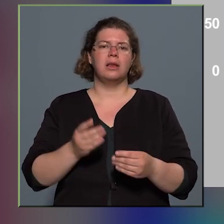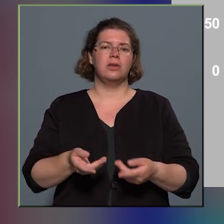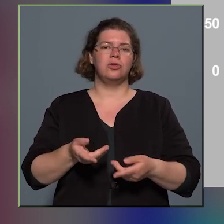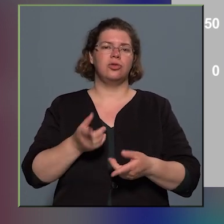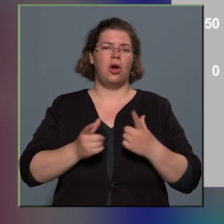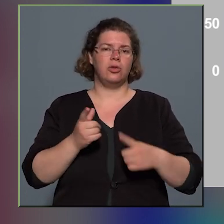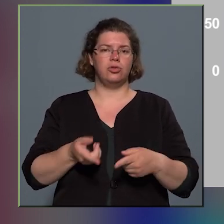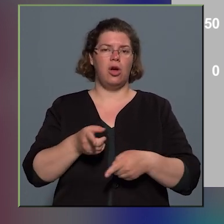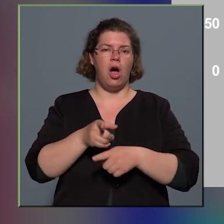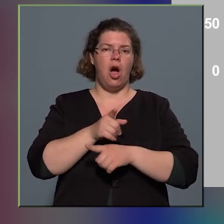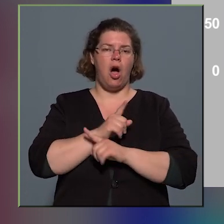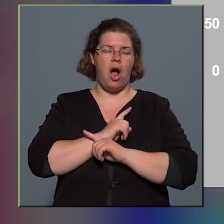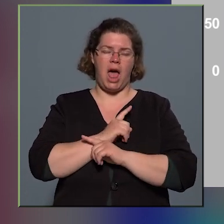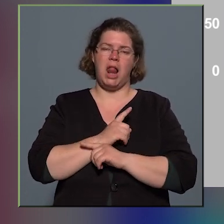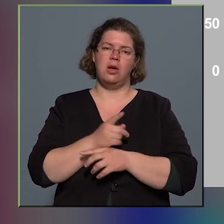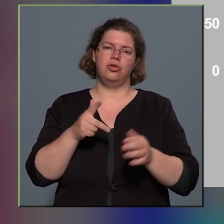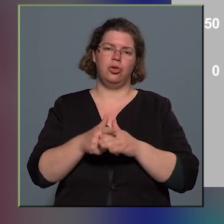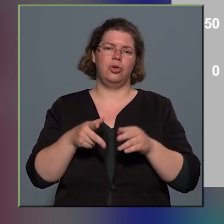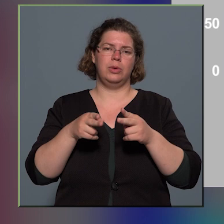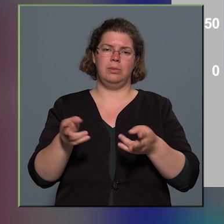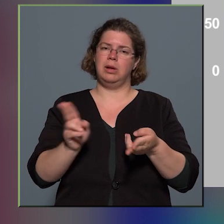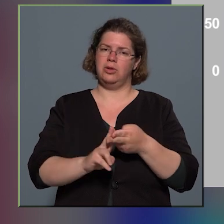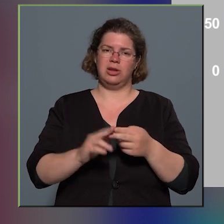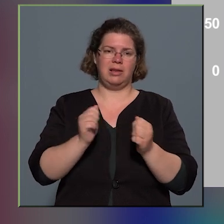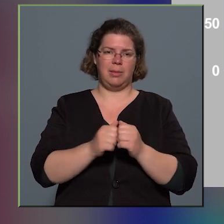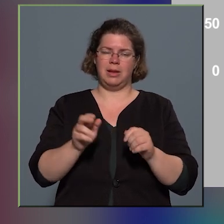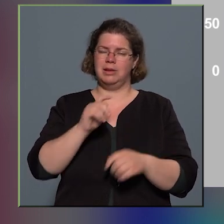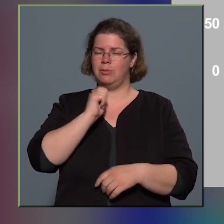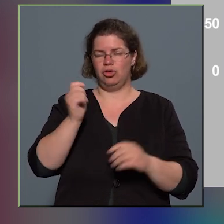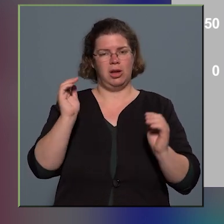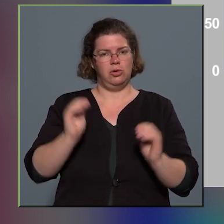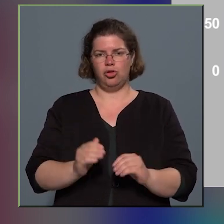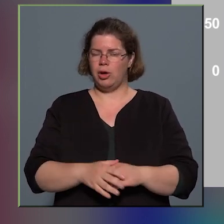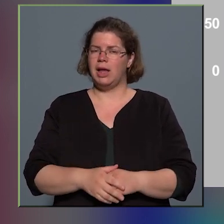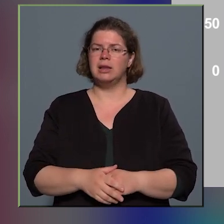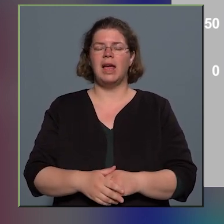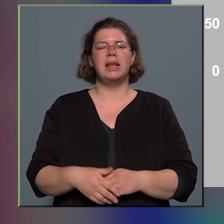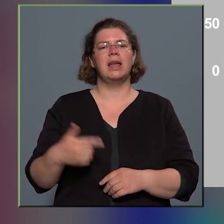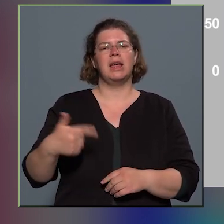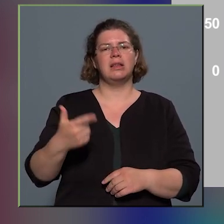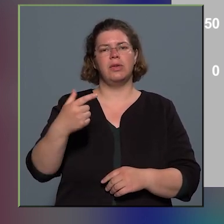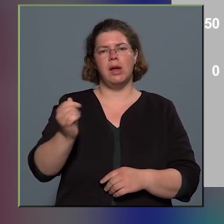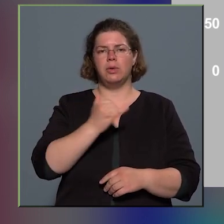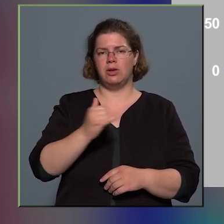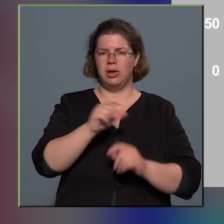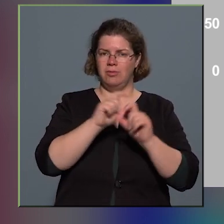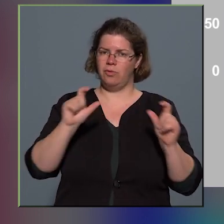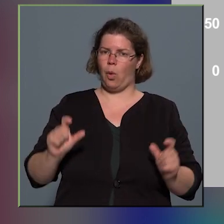bolesetek számát azt nem sikerült csökkenteni. Jól hajthatóan most már 2020-as év óta,